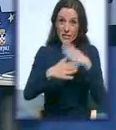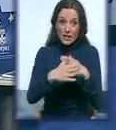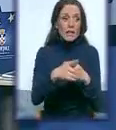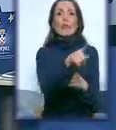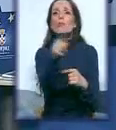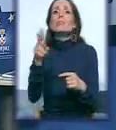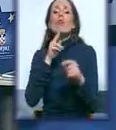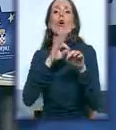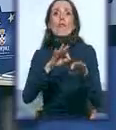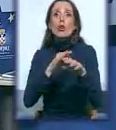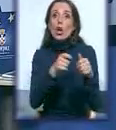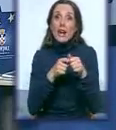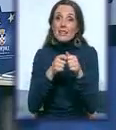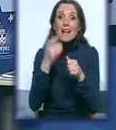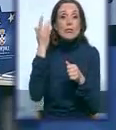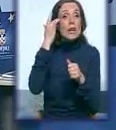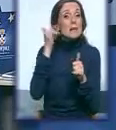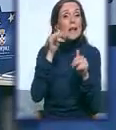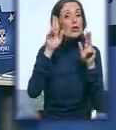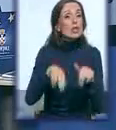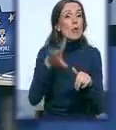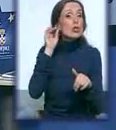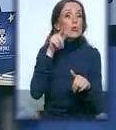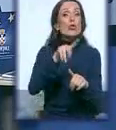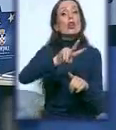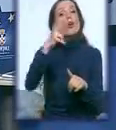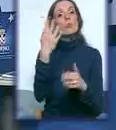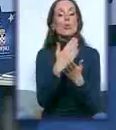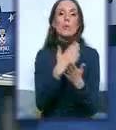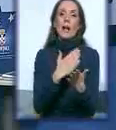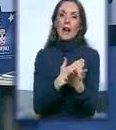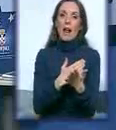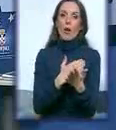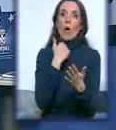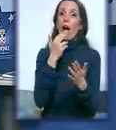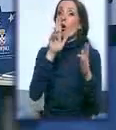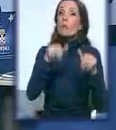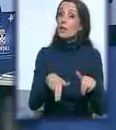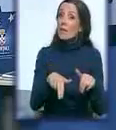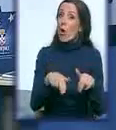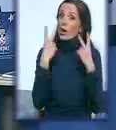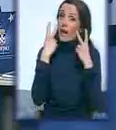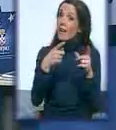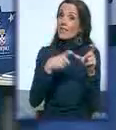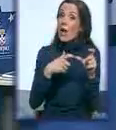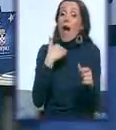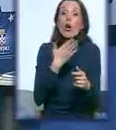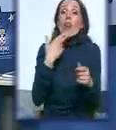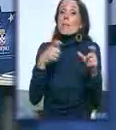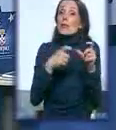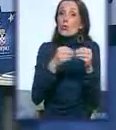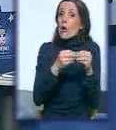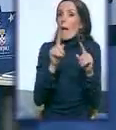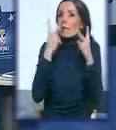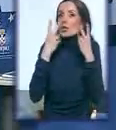organizacije, moći da slušate ovome na nekom drugom kanalu, ako ne budete mogli da pratite studio B. I emisiju Upoznate nas